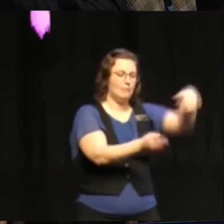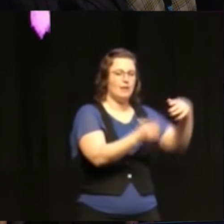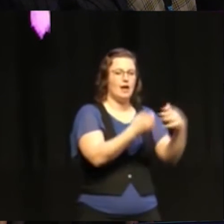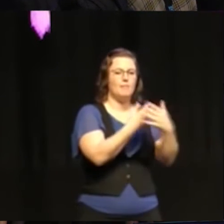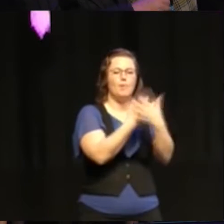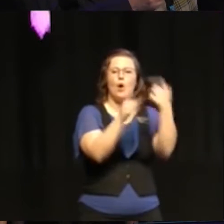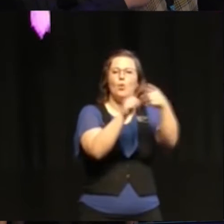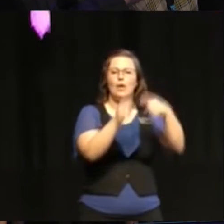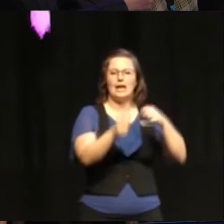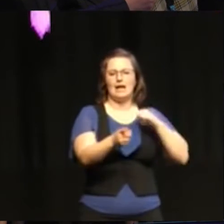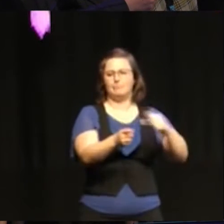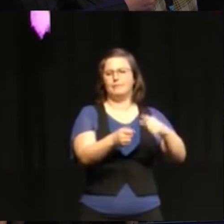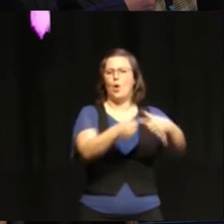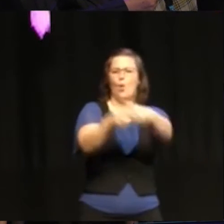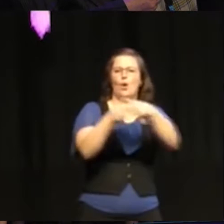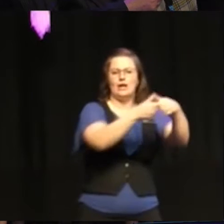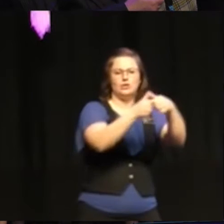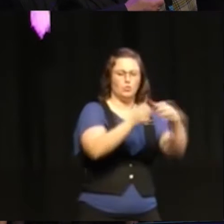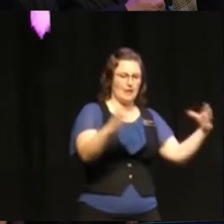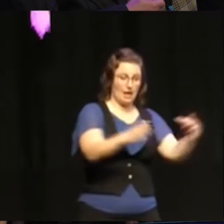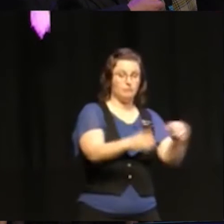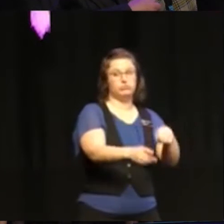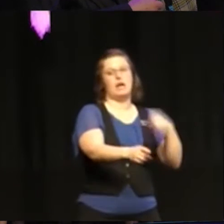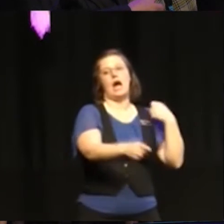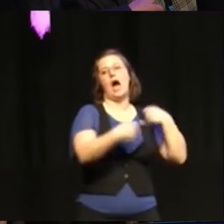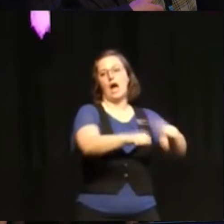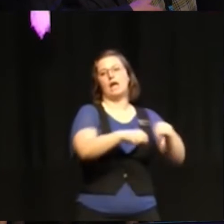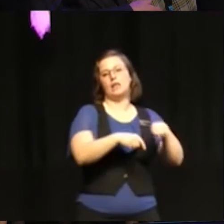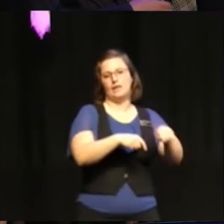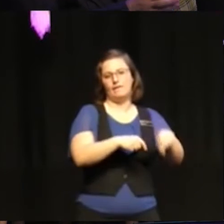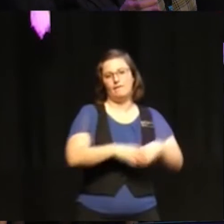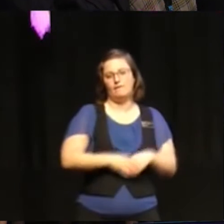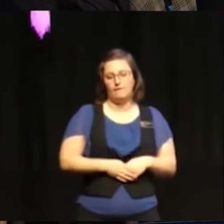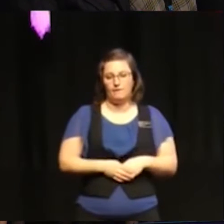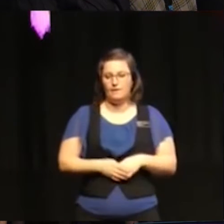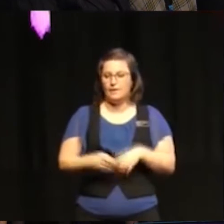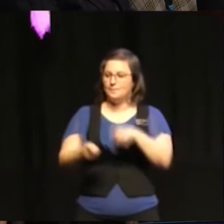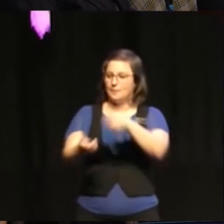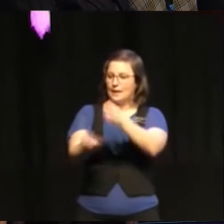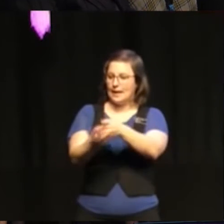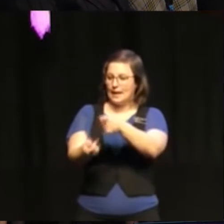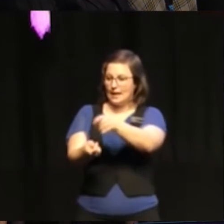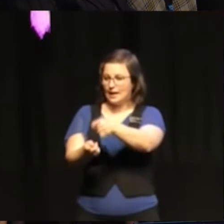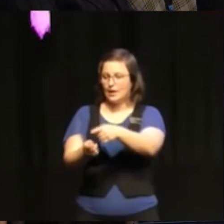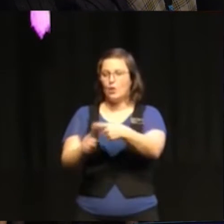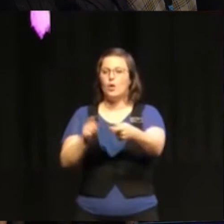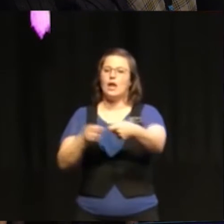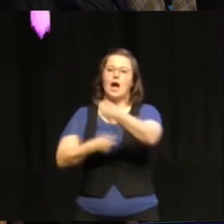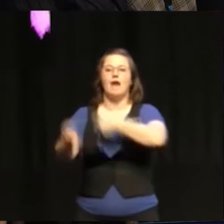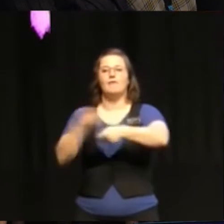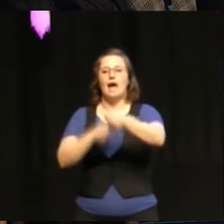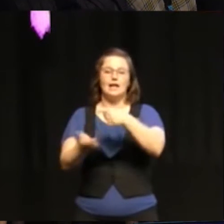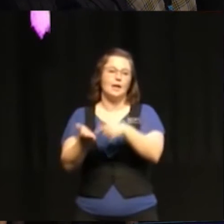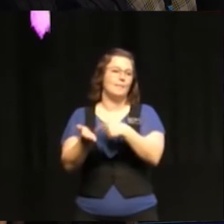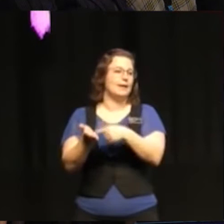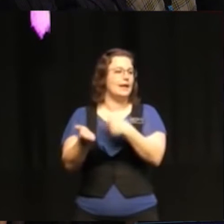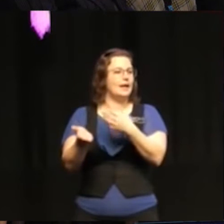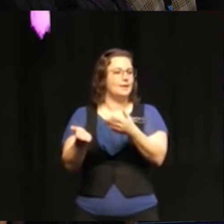organisationer och som är väldigt aktiva. Det gäller business, alltså